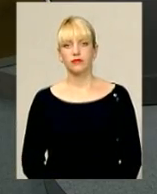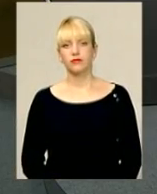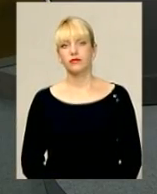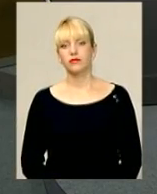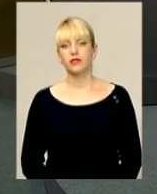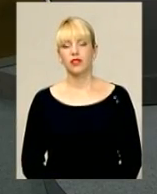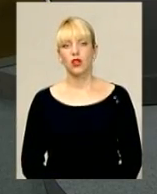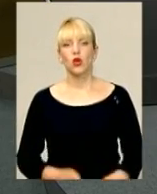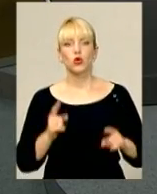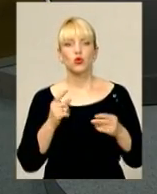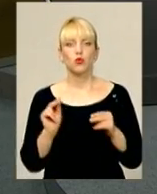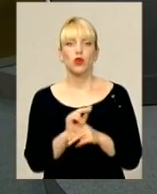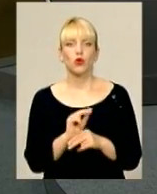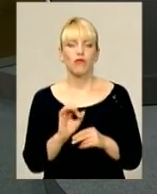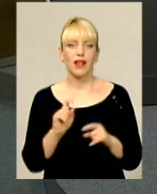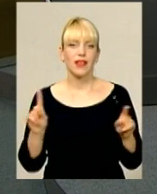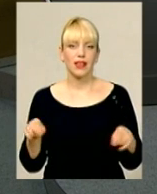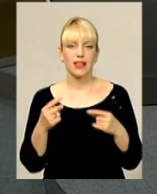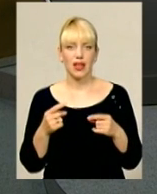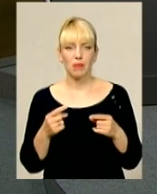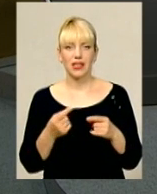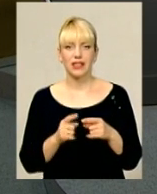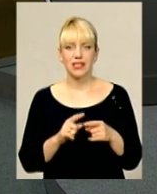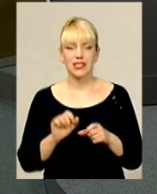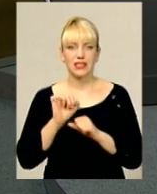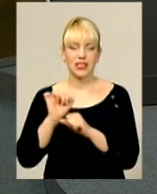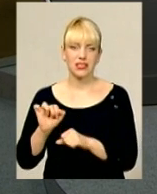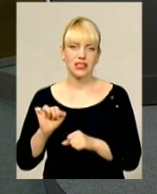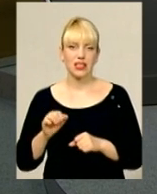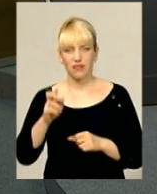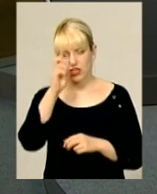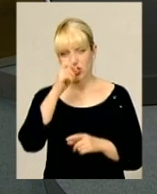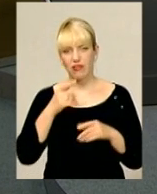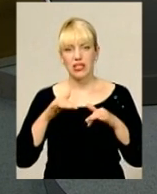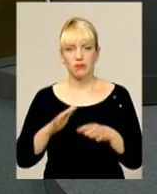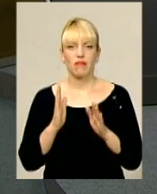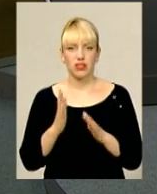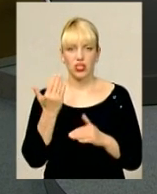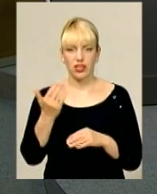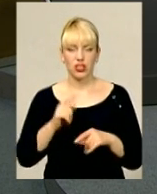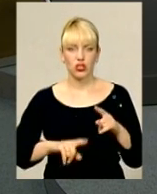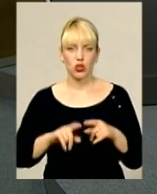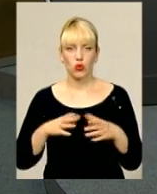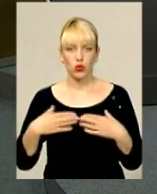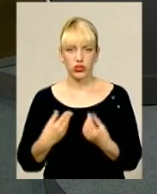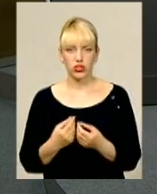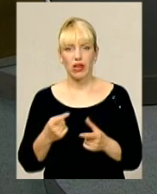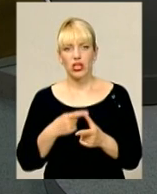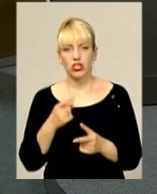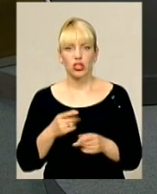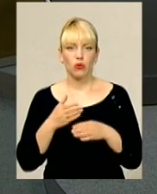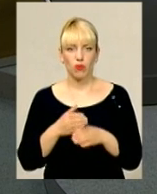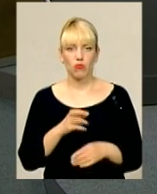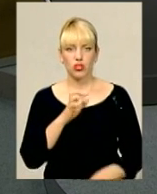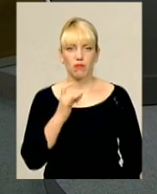Чому лікування та реабілітація захисників держави – справа лише їхніх родичів? І чи допоможе бренд